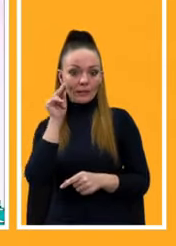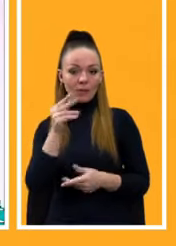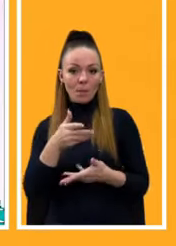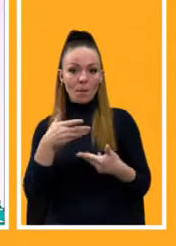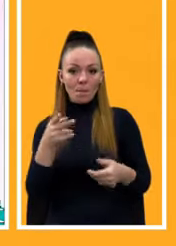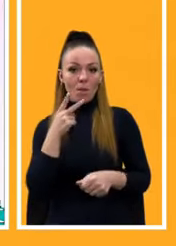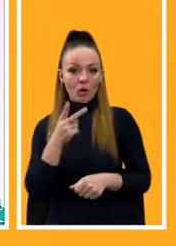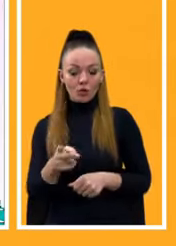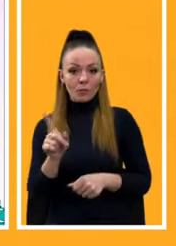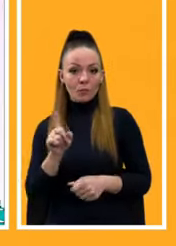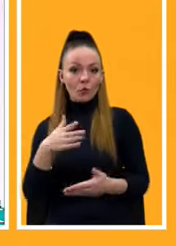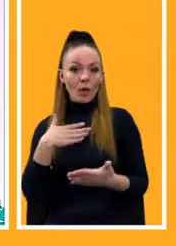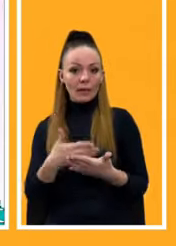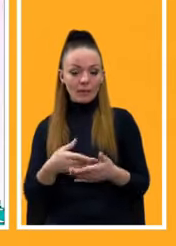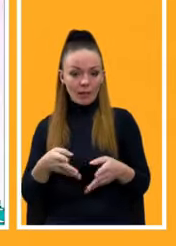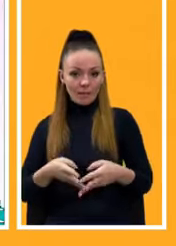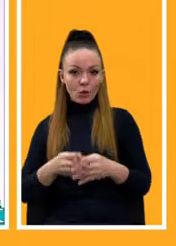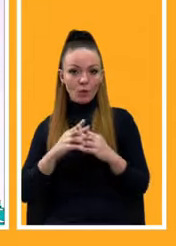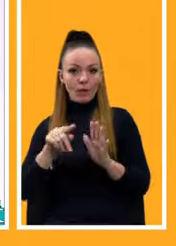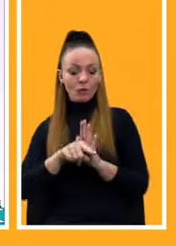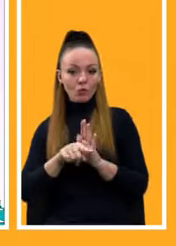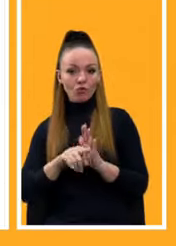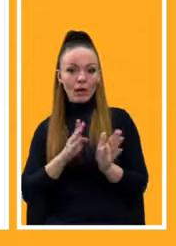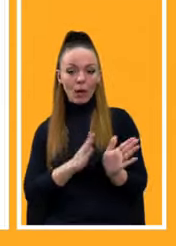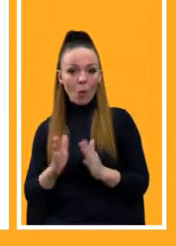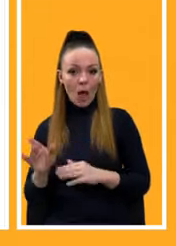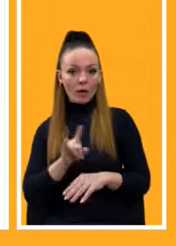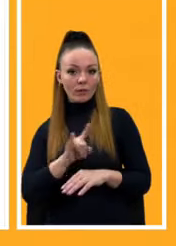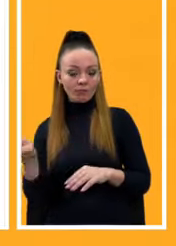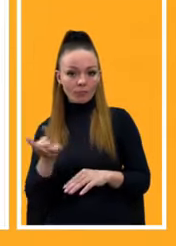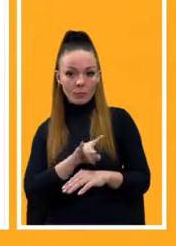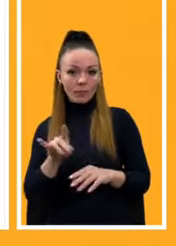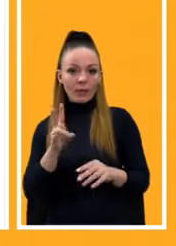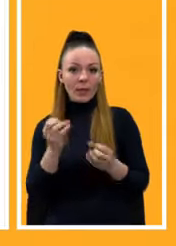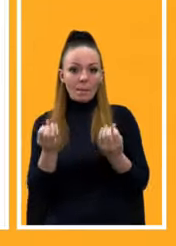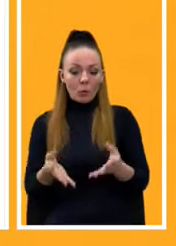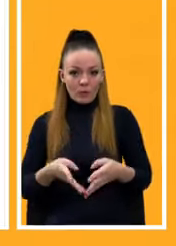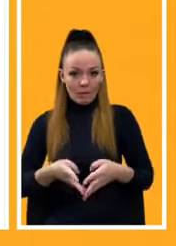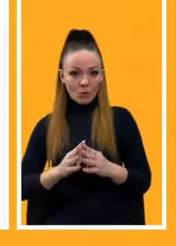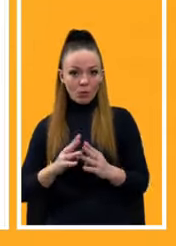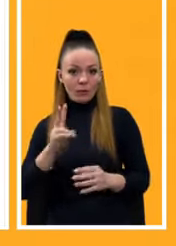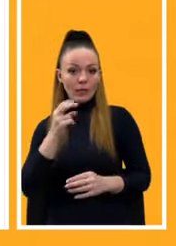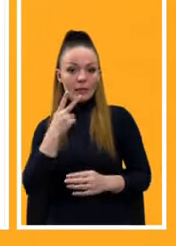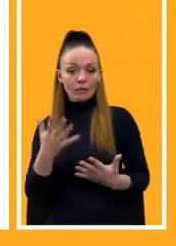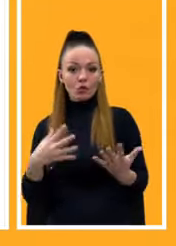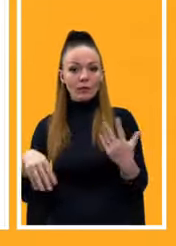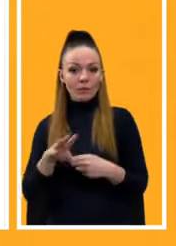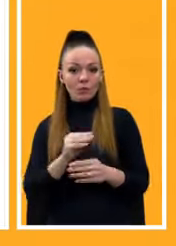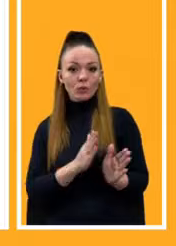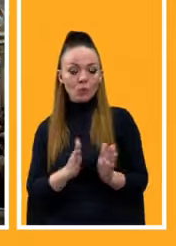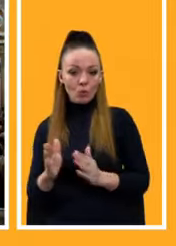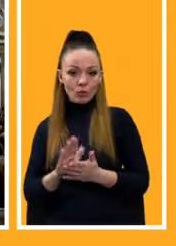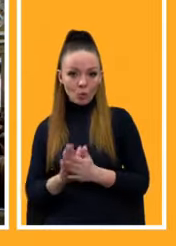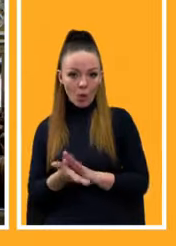активне відновлення внутрішніх регулярних авіарейсів, воно не просто відновлення, не дивлячись на всі ситуації. Ми дякуємо